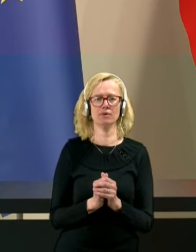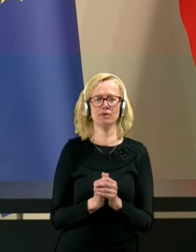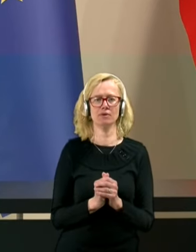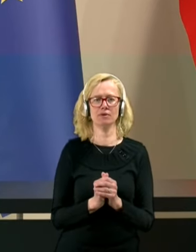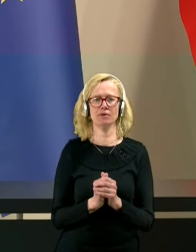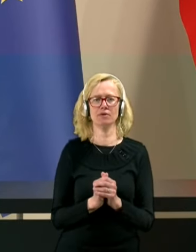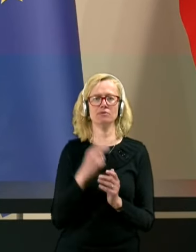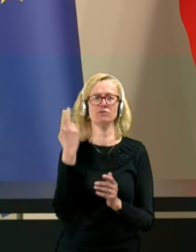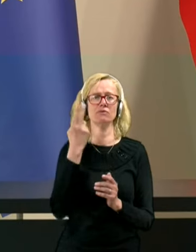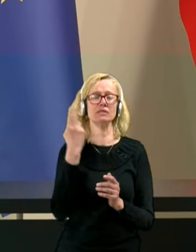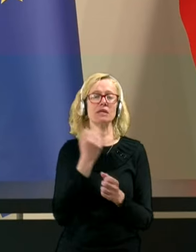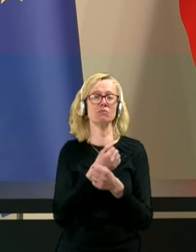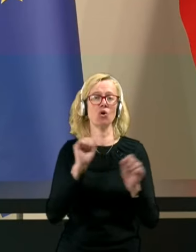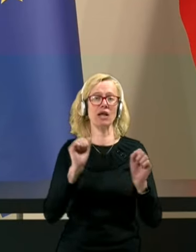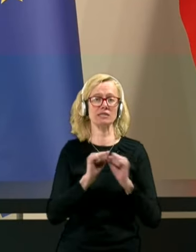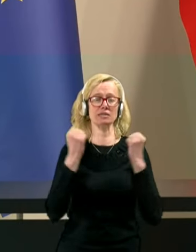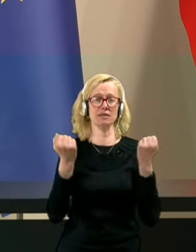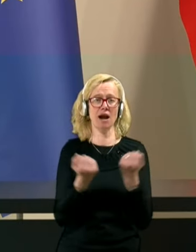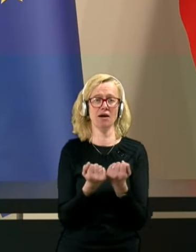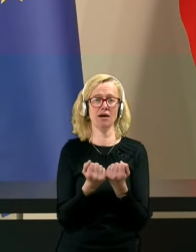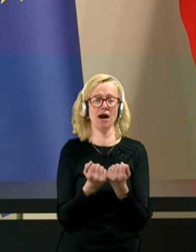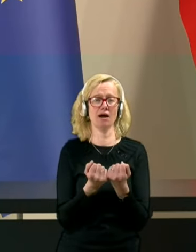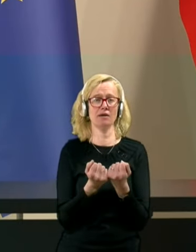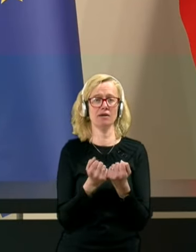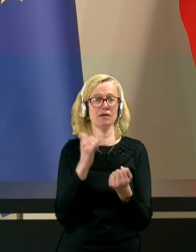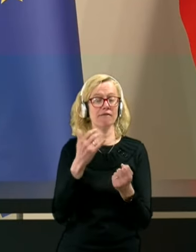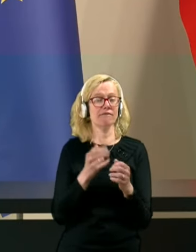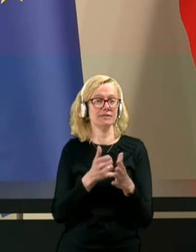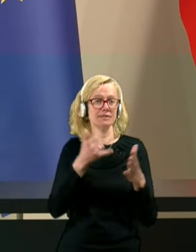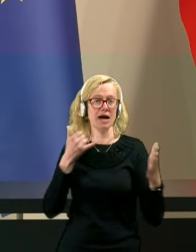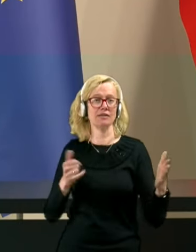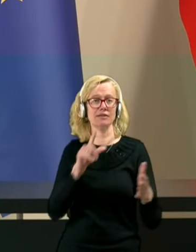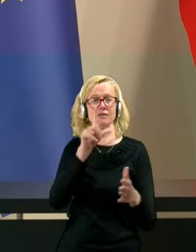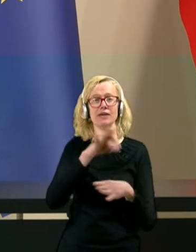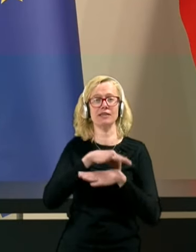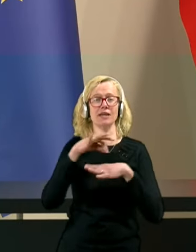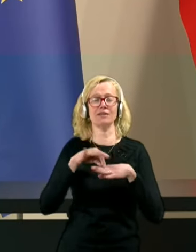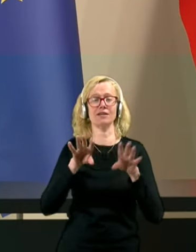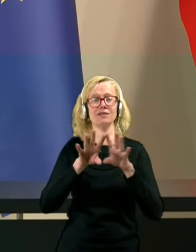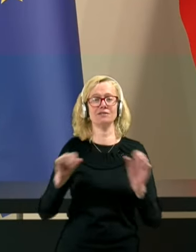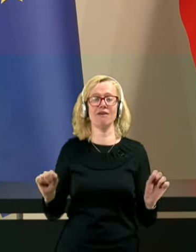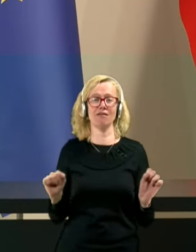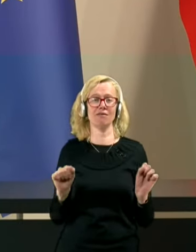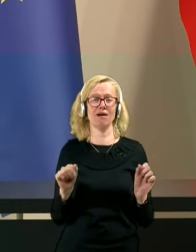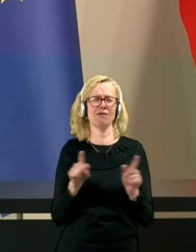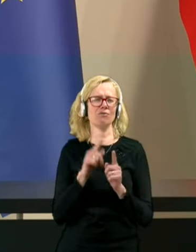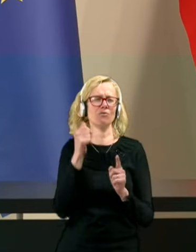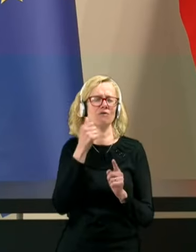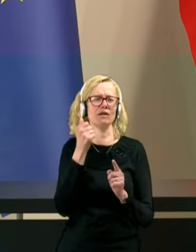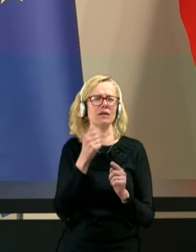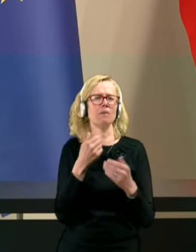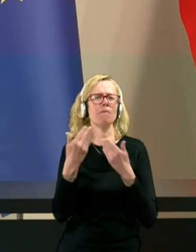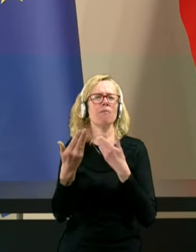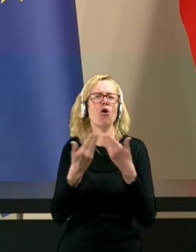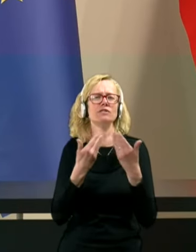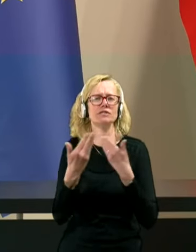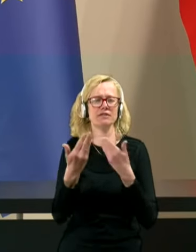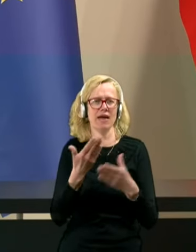Slovenska demokratska stranka je v zadnjih dveh tednih izvedla tako imenovani posvet z voljivci.